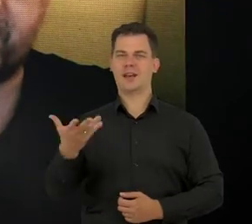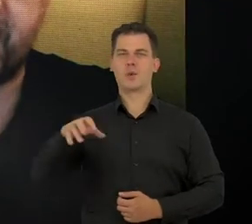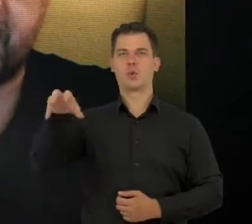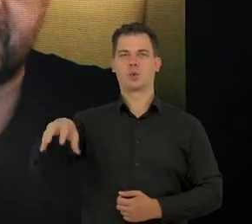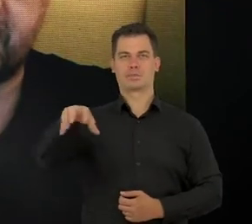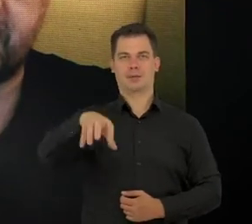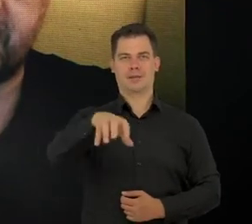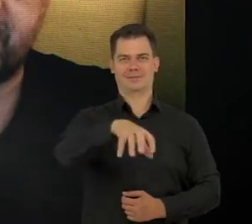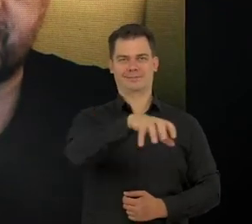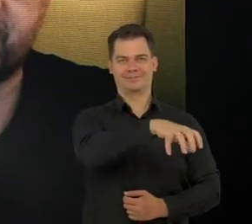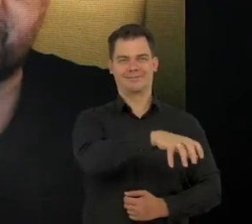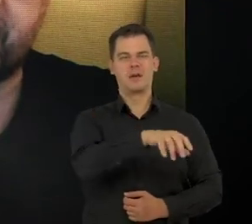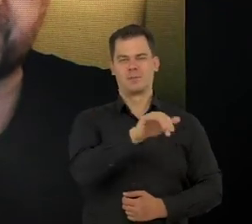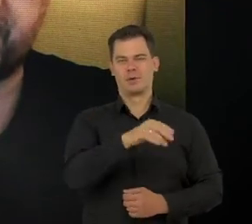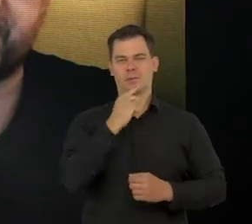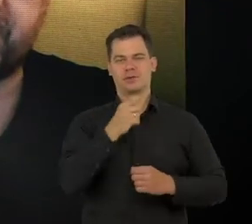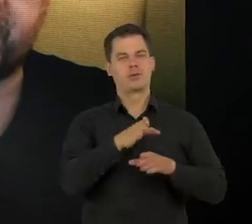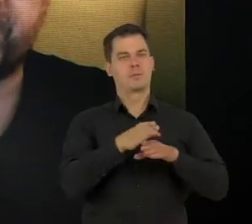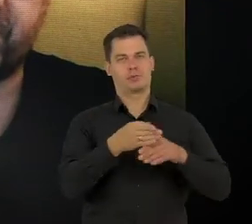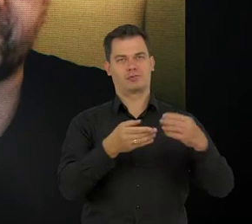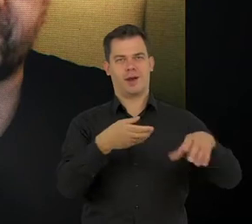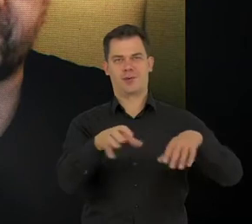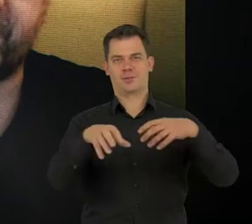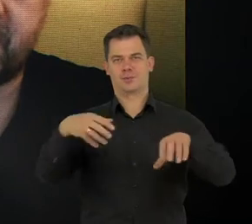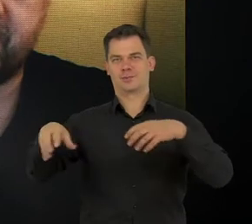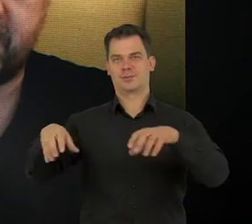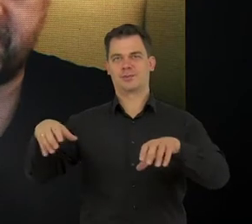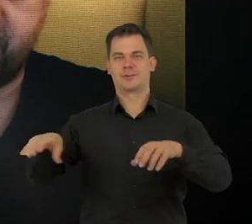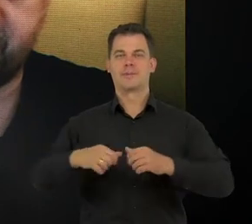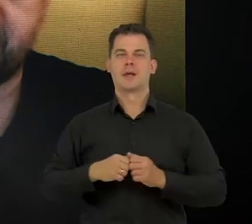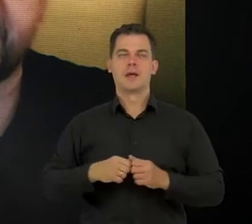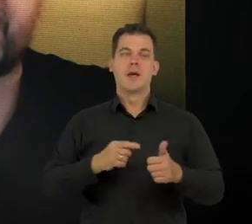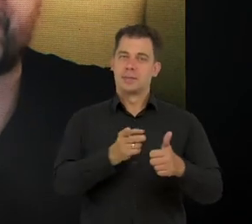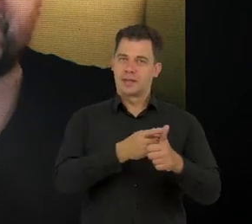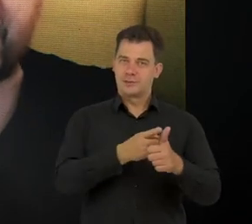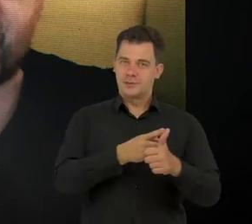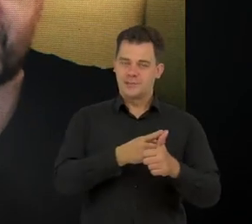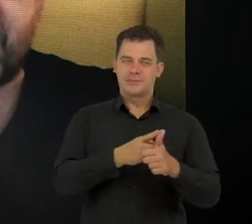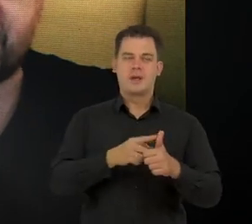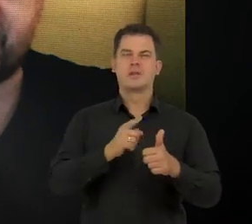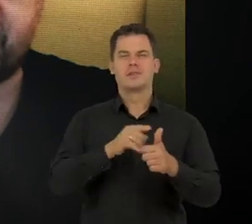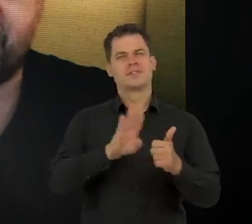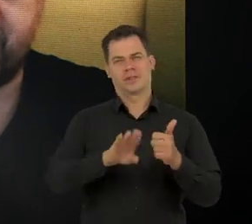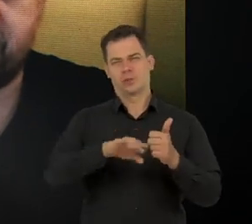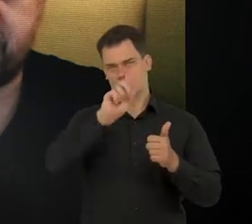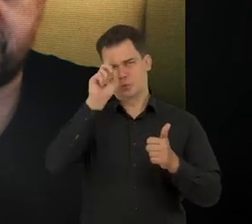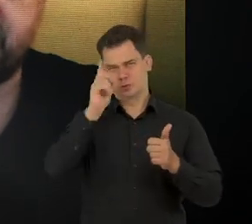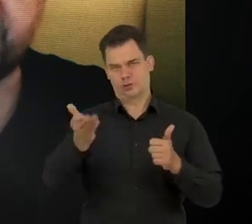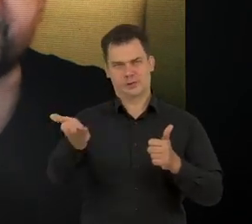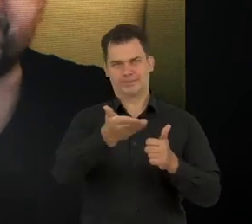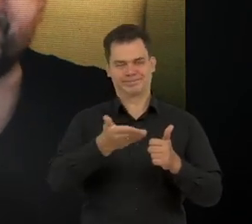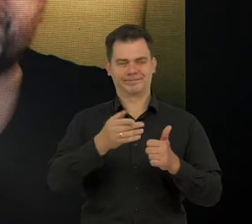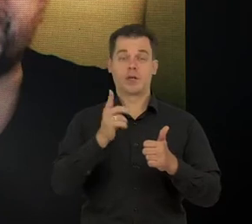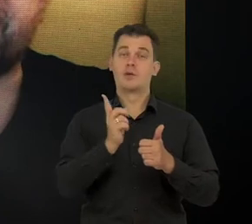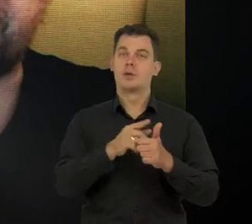grup, które są odpowiedzialne za rozmaity fitness. Pierwsza grupa to są zwykli ludzie.